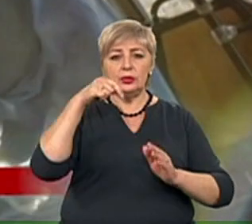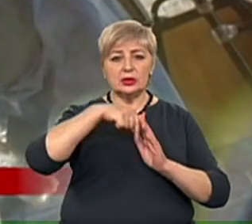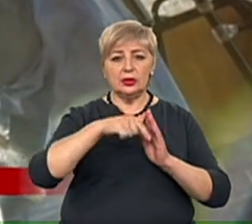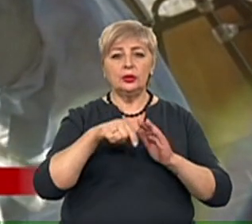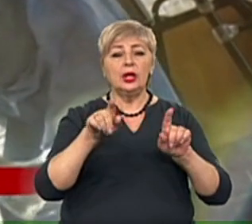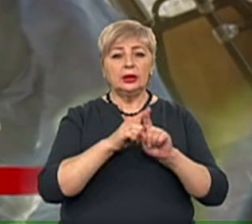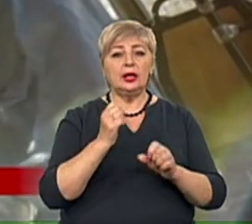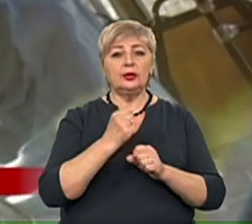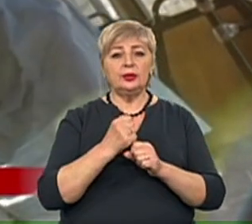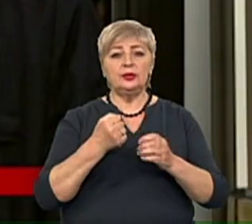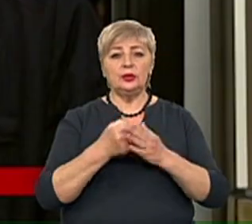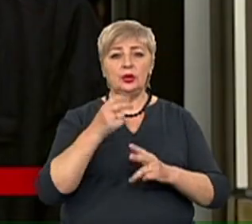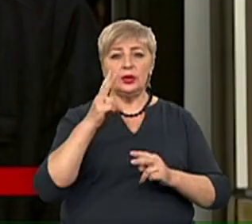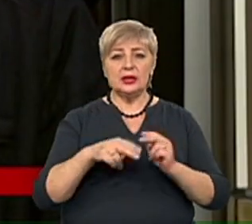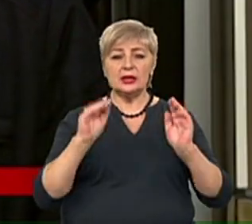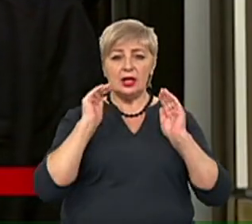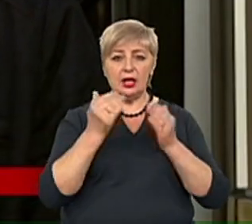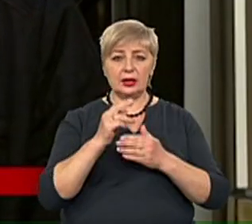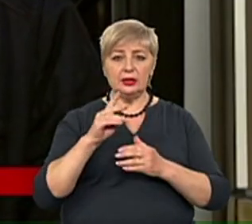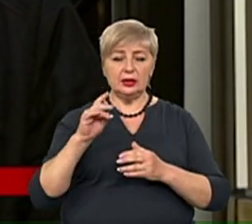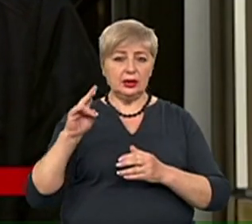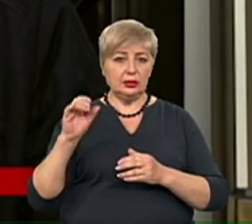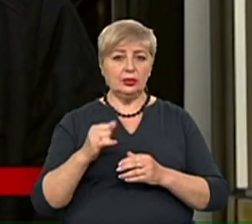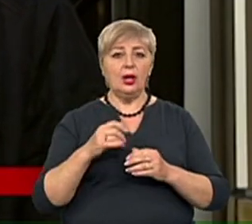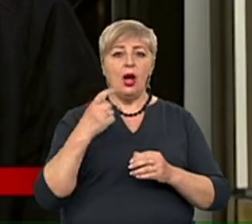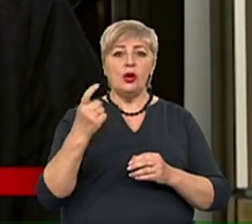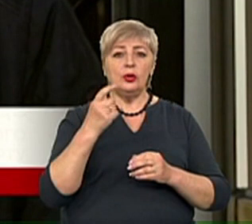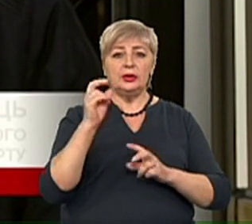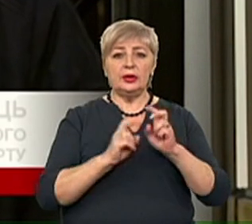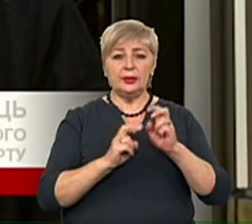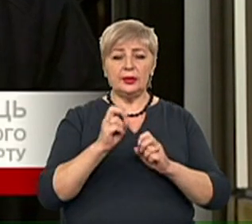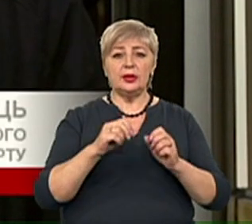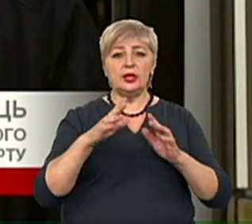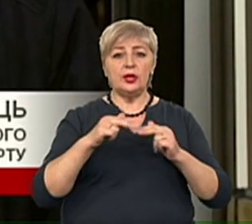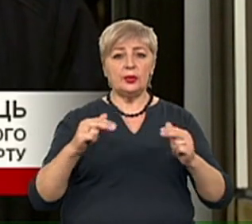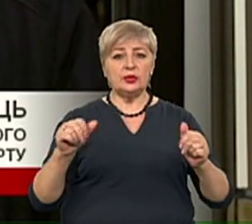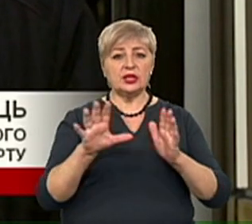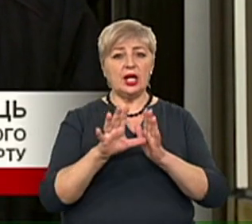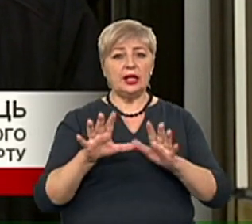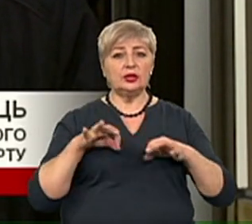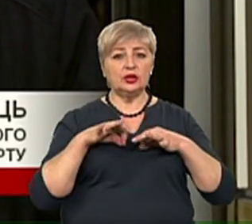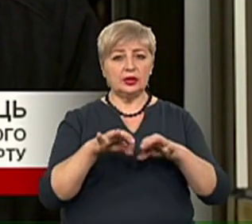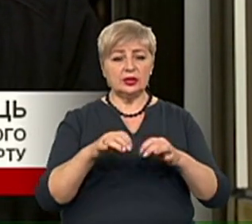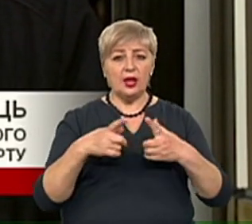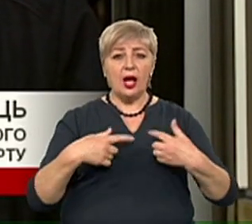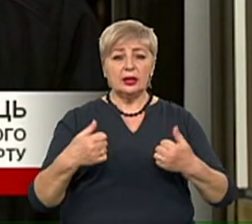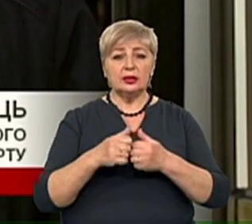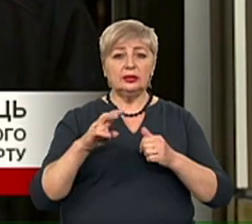кінця карантину. Комунальним підприємом Дніпровський електротранспорт організовано